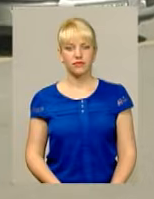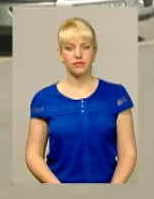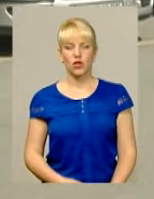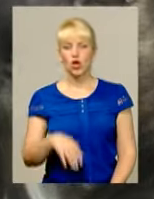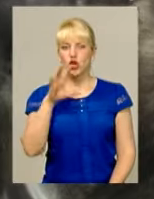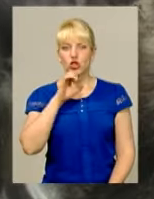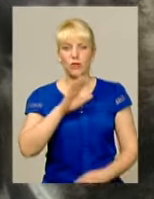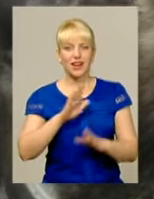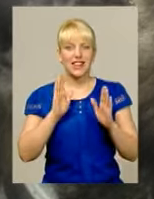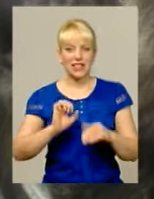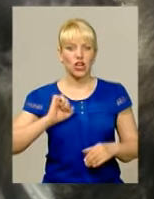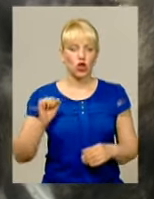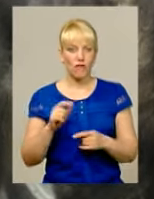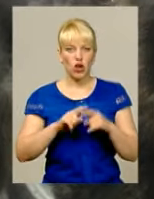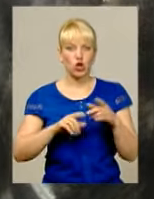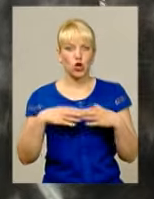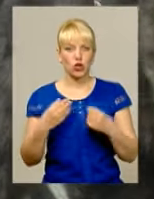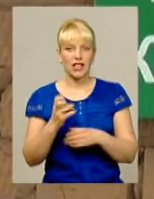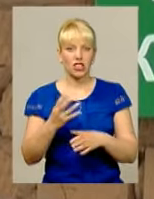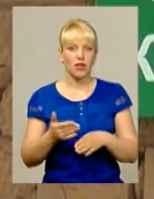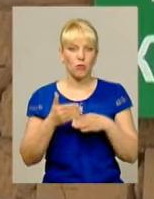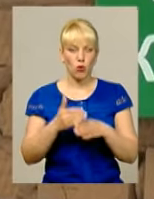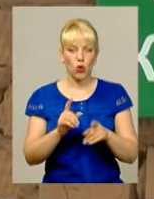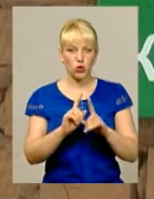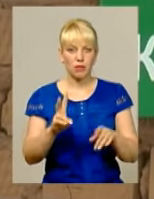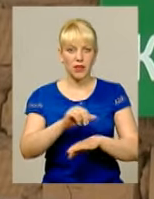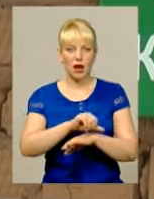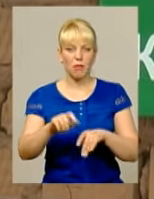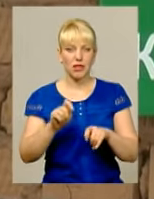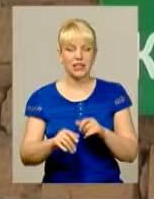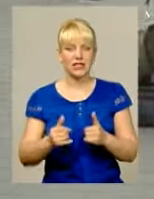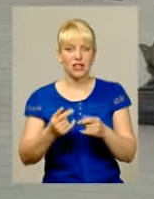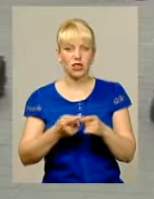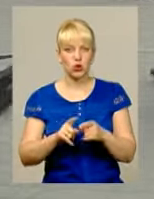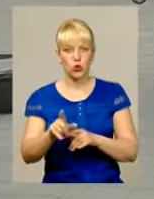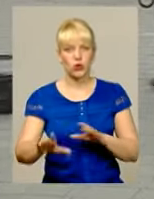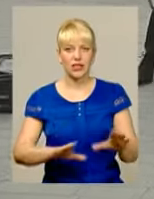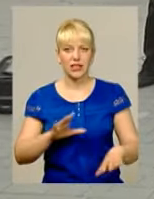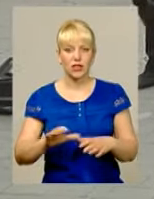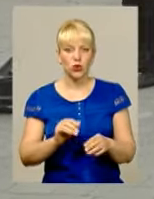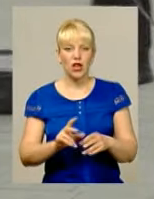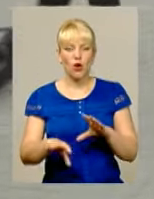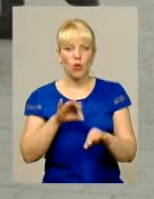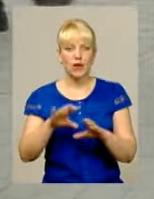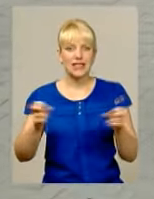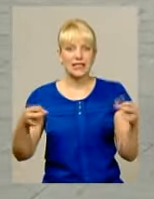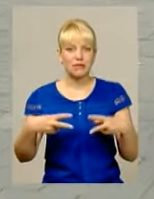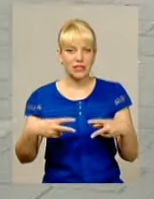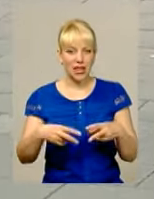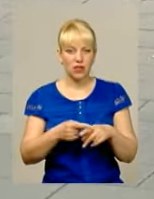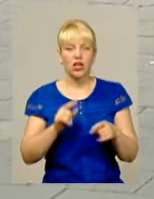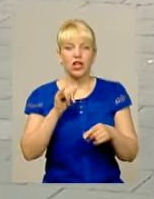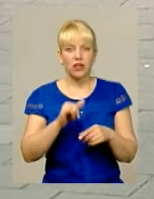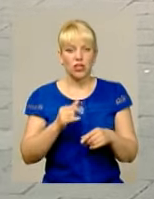Собака не тільки товариш людини, а ще й помічник. Особливо на митниці. Для цього їх тренують та обирають за спеціальними критеріями